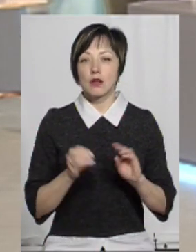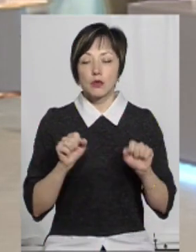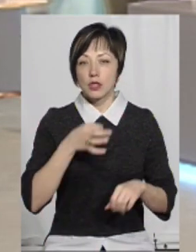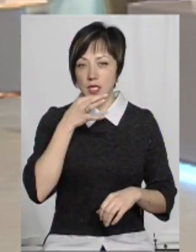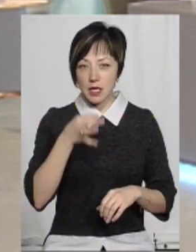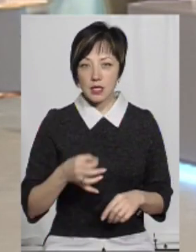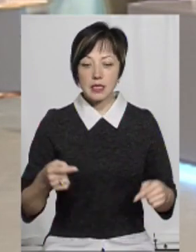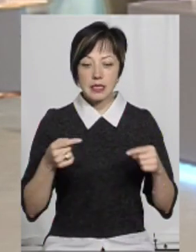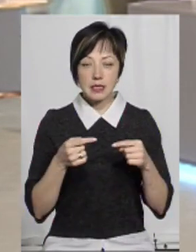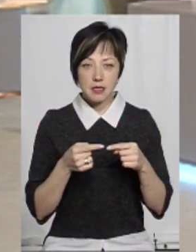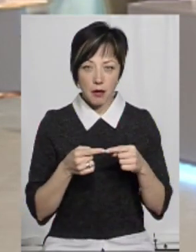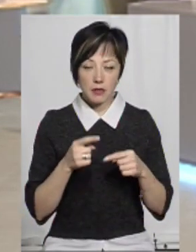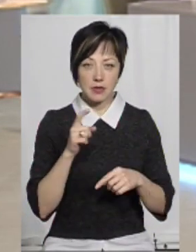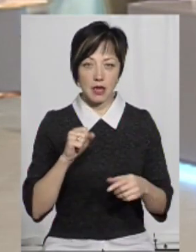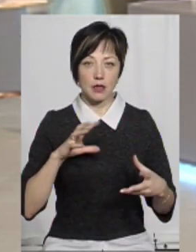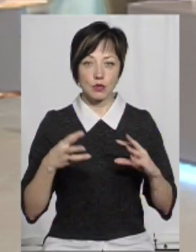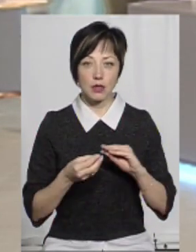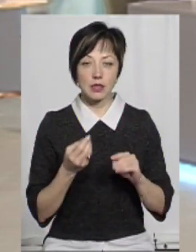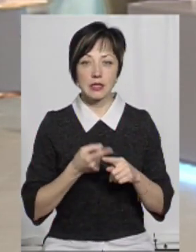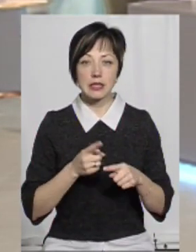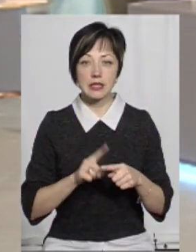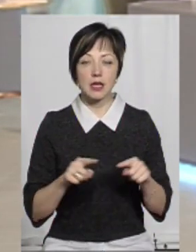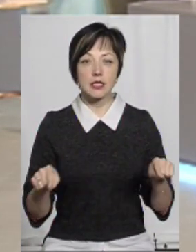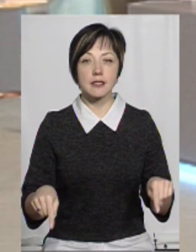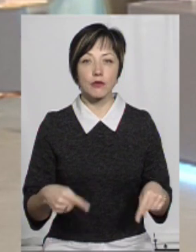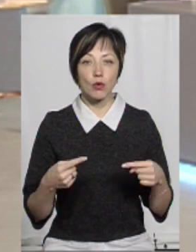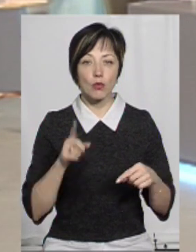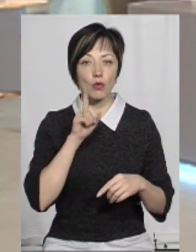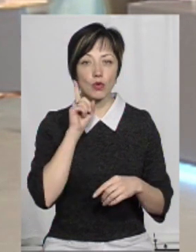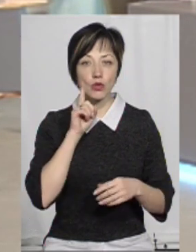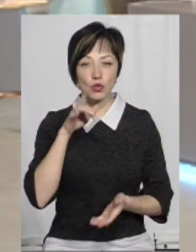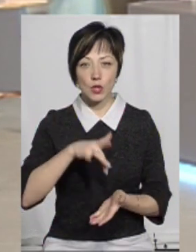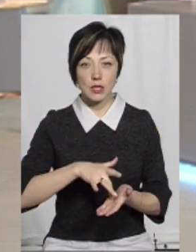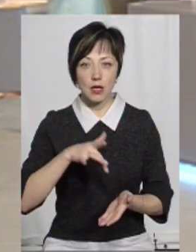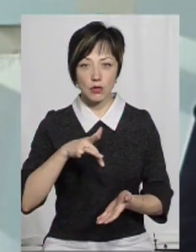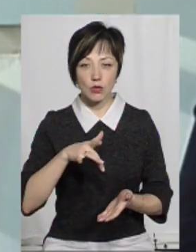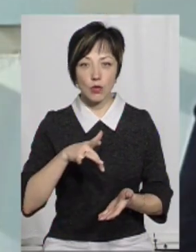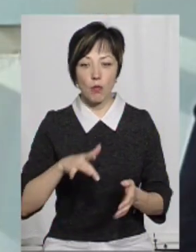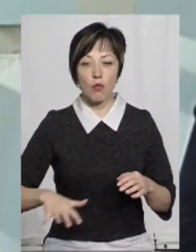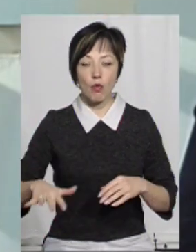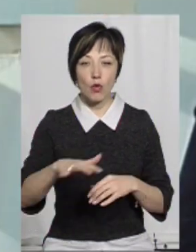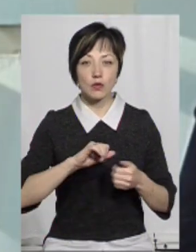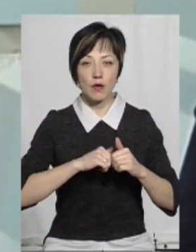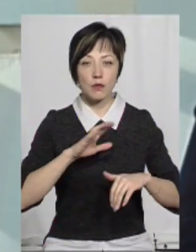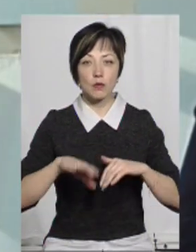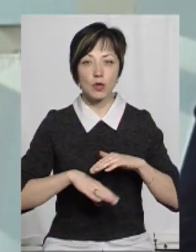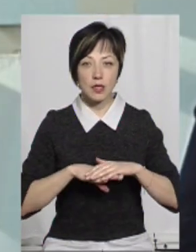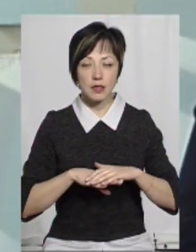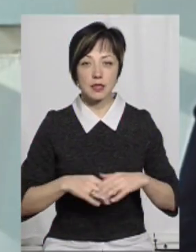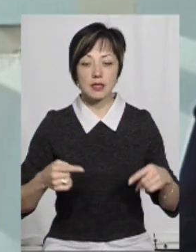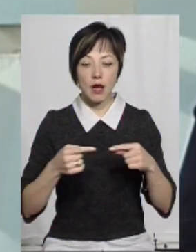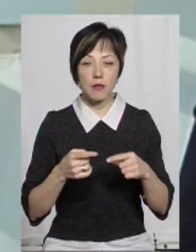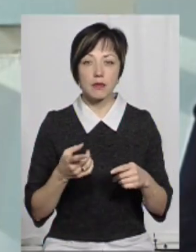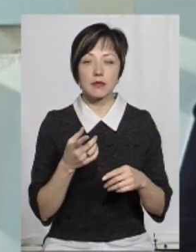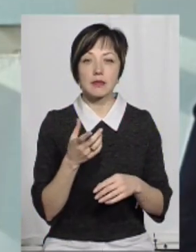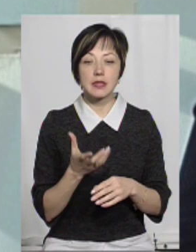сказати, що саме за результатом це було створення молодіжного центру, молодіжного простору в Кам'янці-Подільському саме